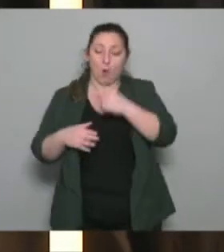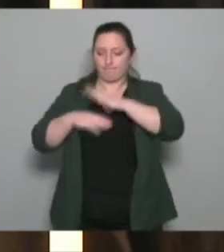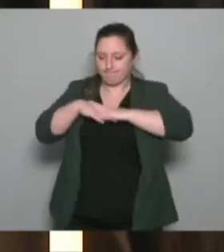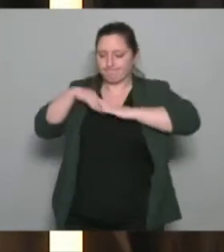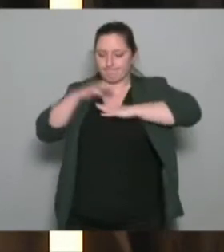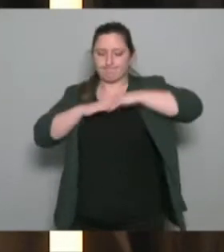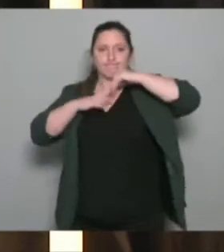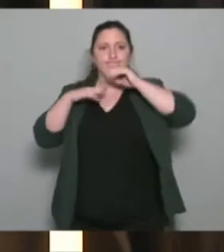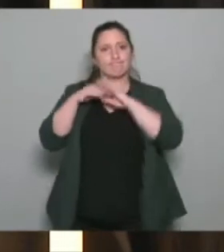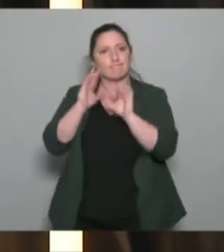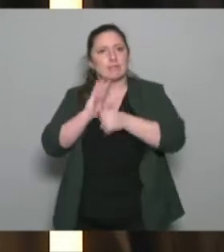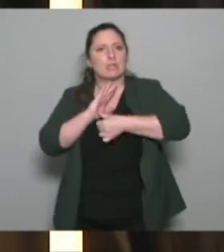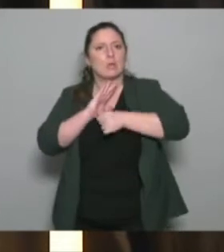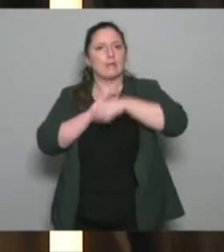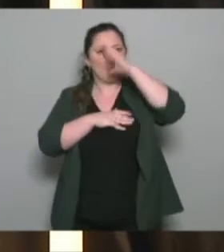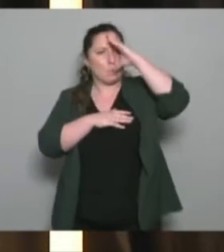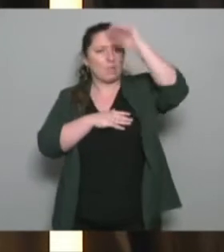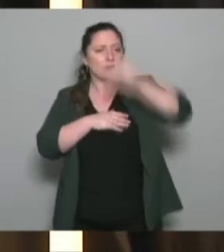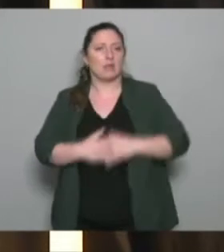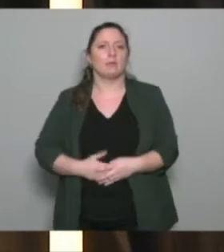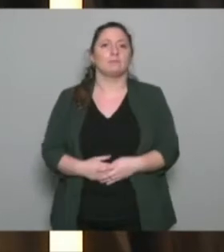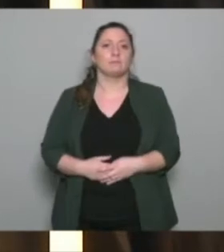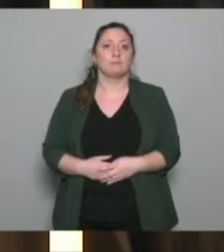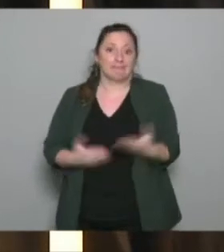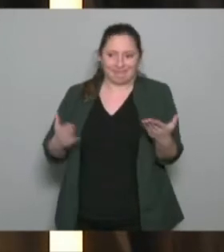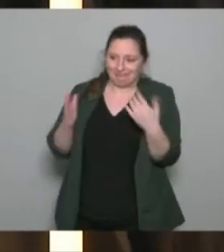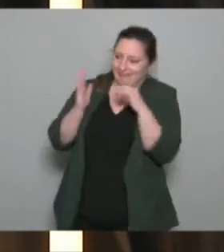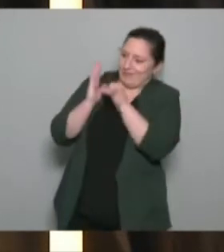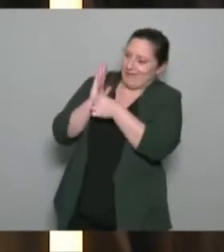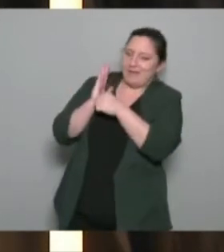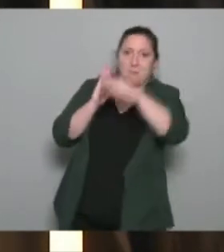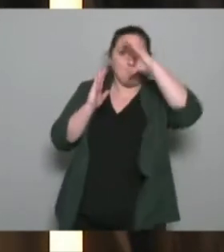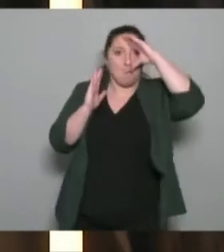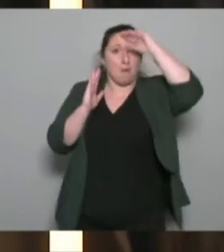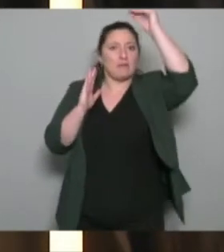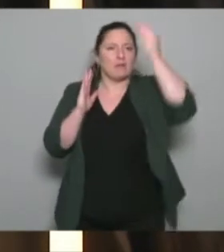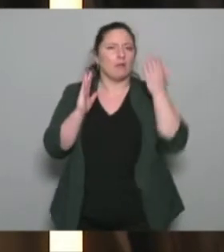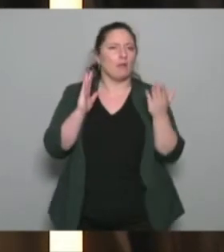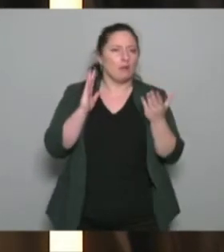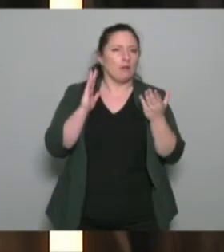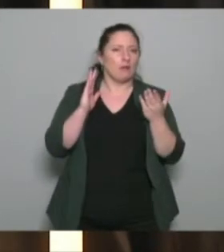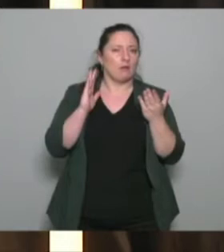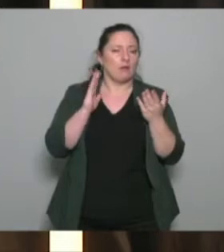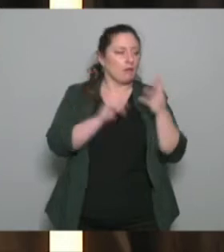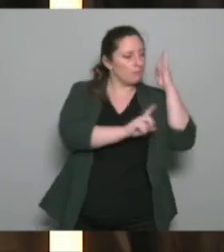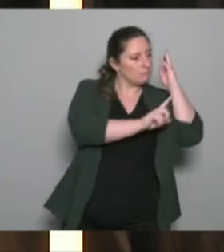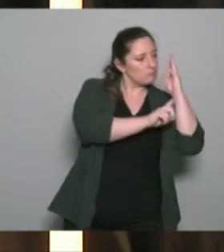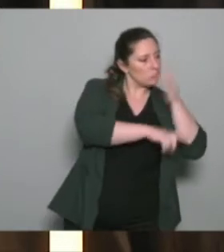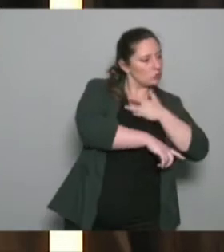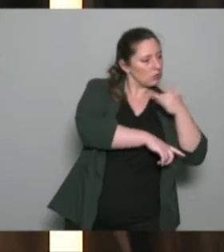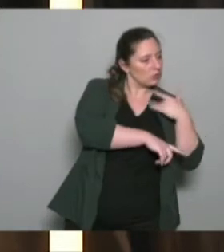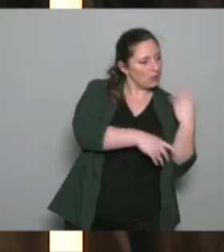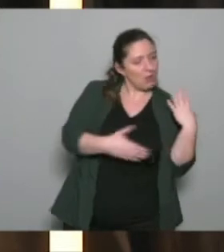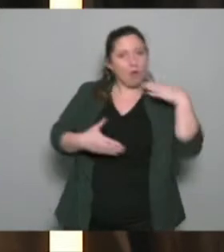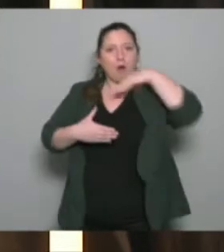? Et est-ce que, dans la construction de leur identité professionnelle, la mission santé fait partie de